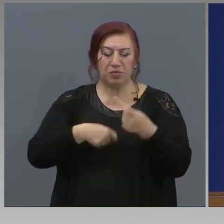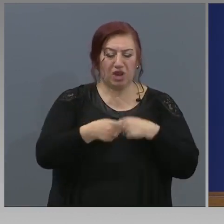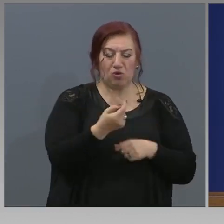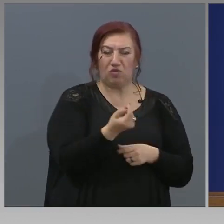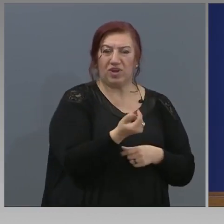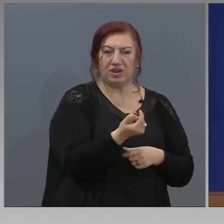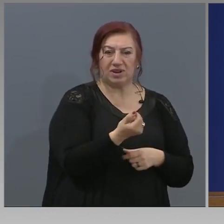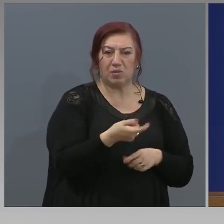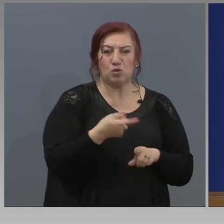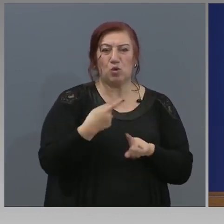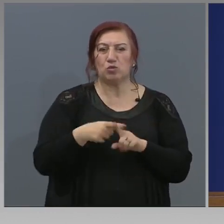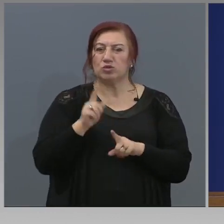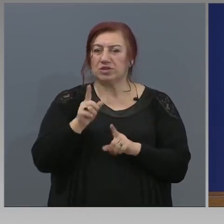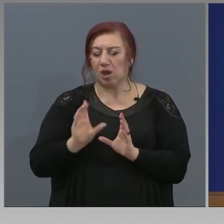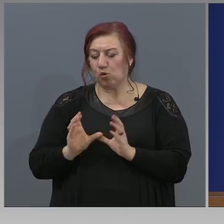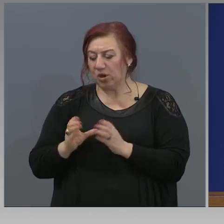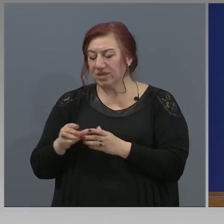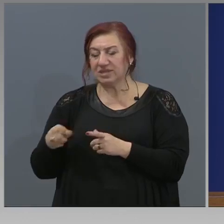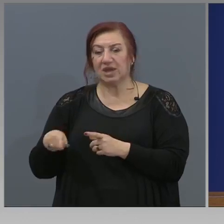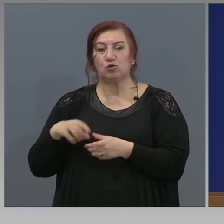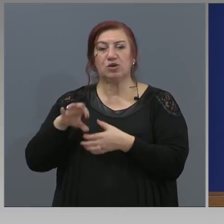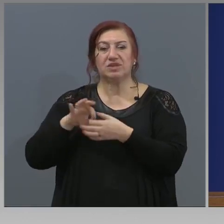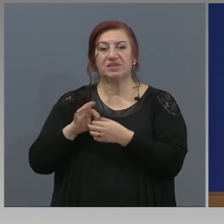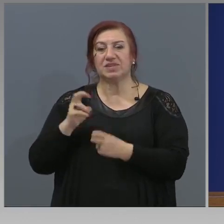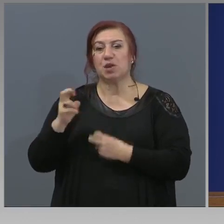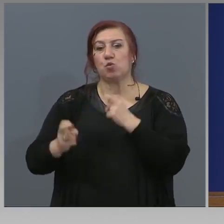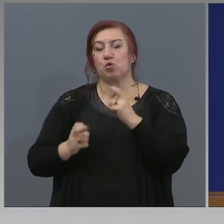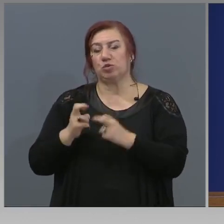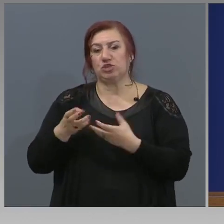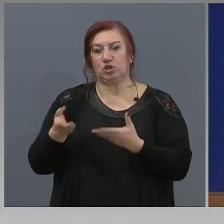някои сектори, свързани с промишлеността.